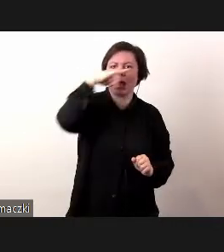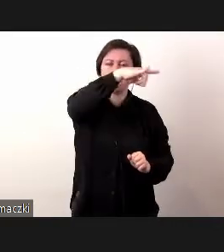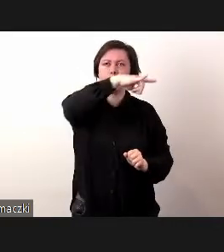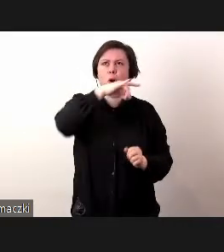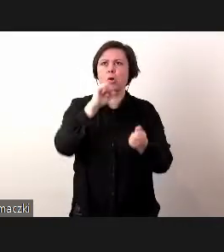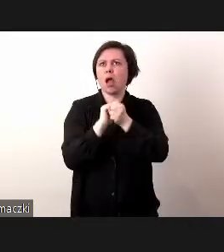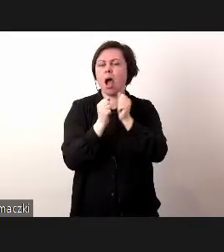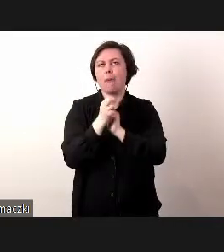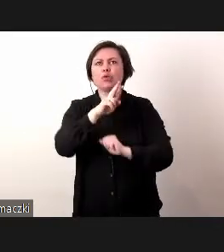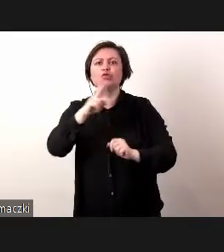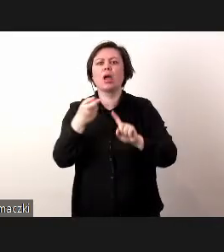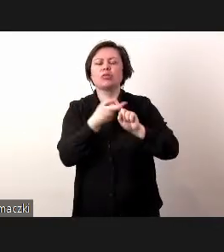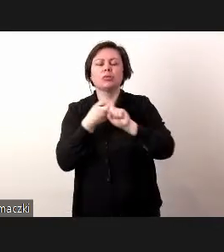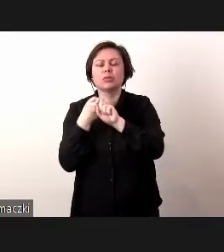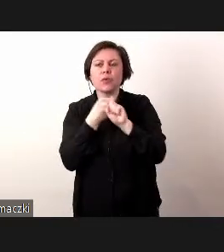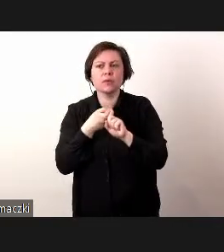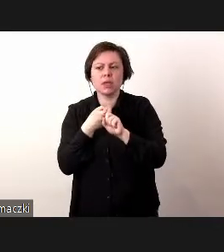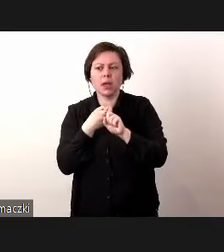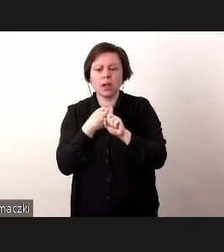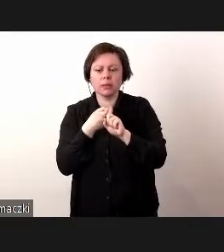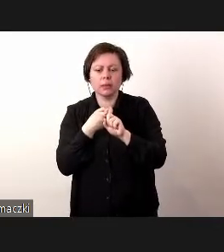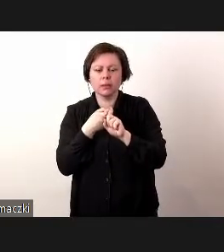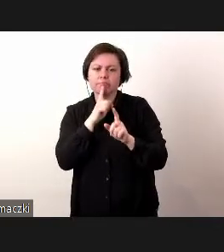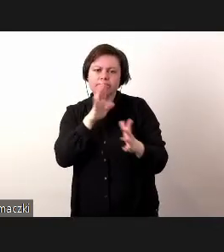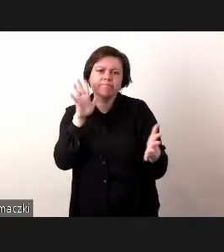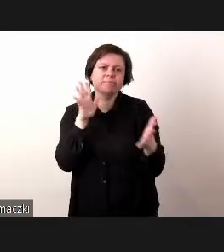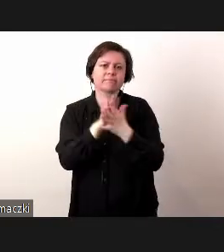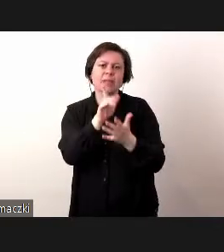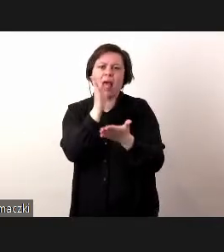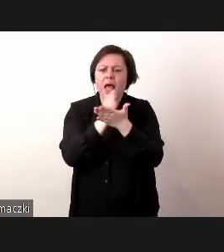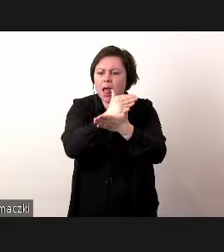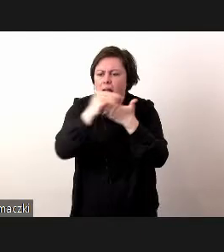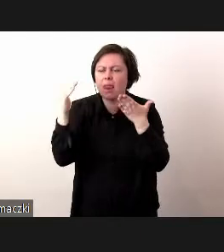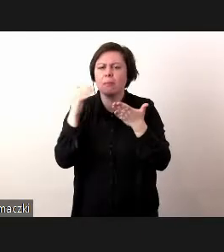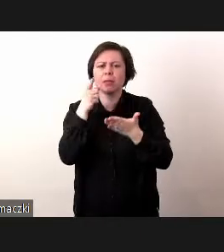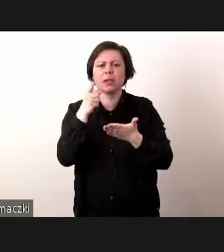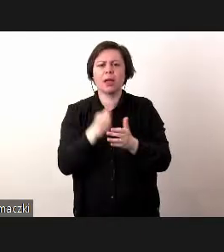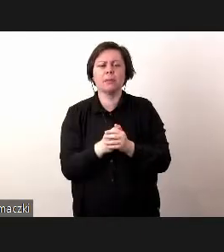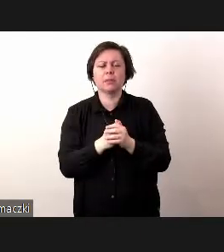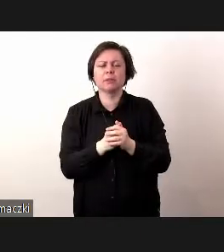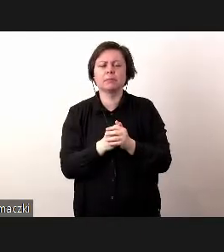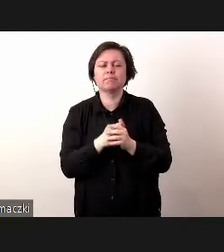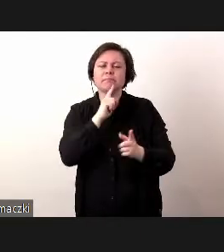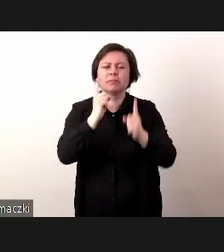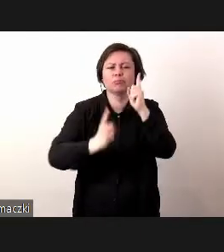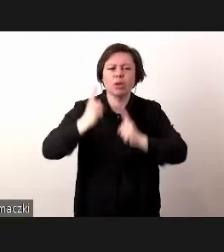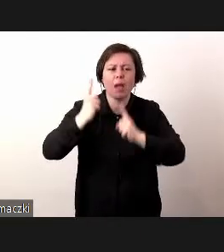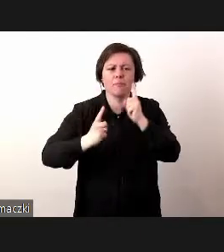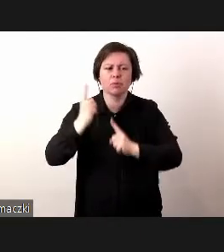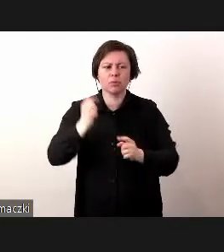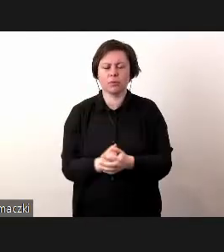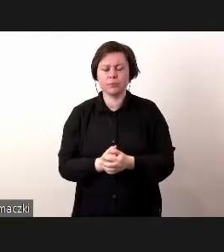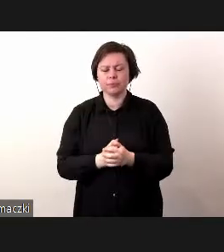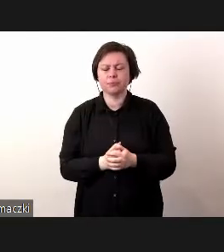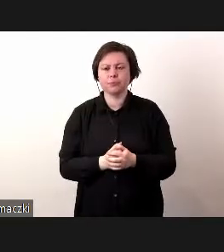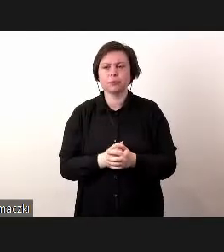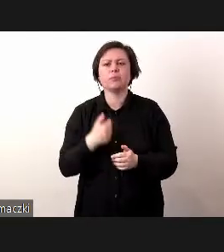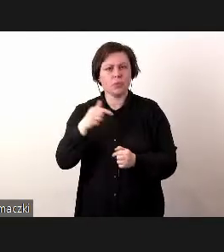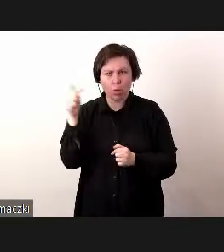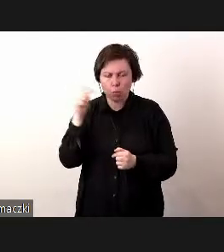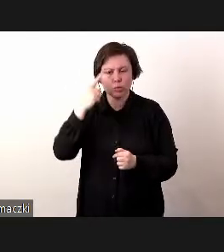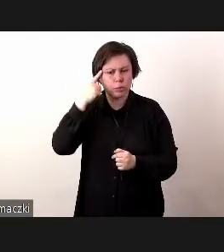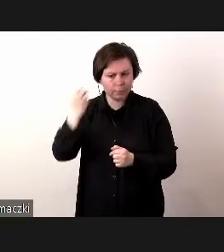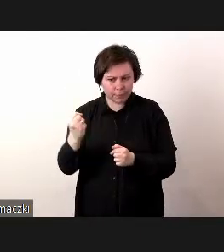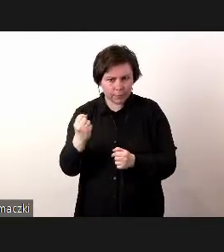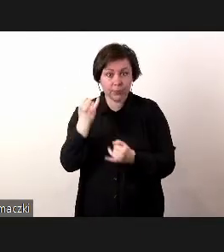czy jakieś rzeczy związane takie z typowo elementami przemysłowymi, ale musimy